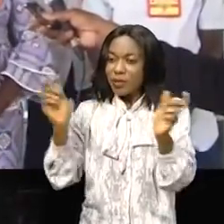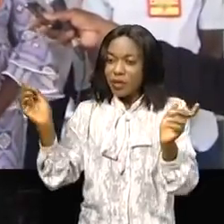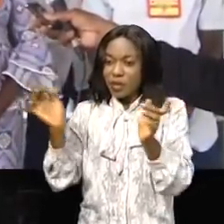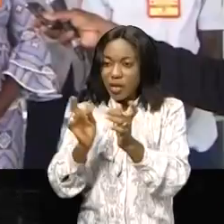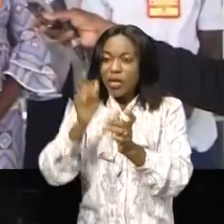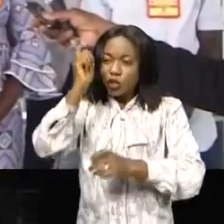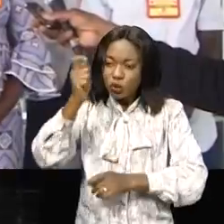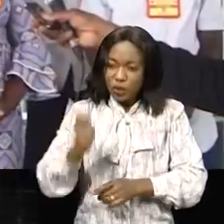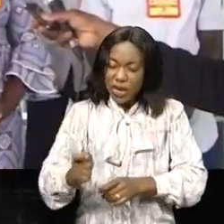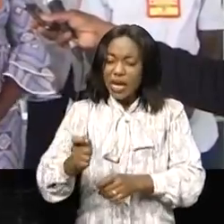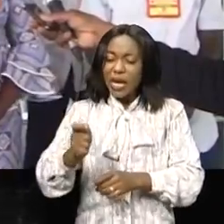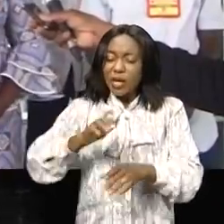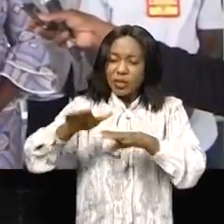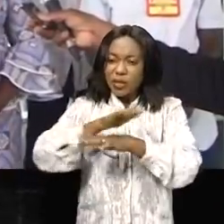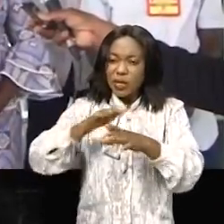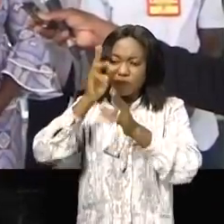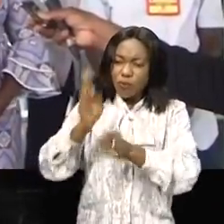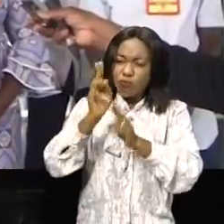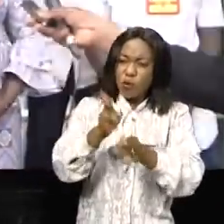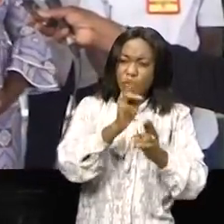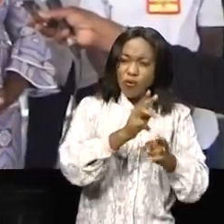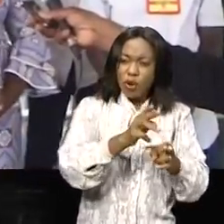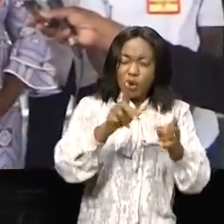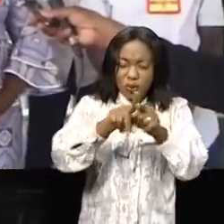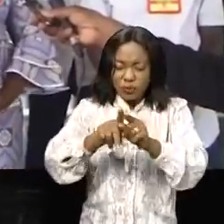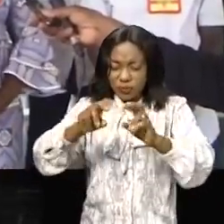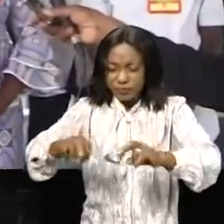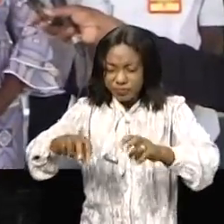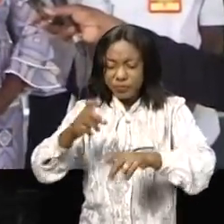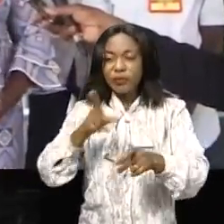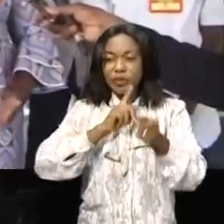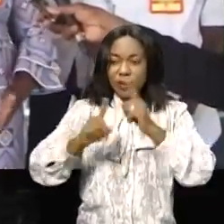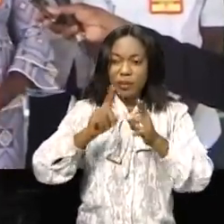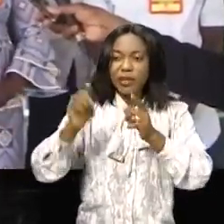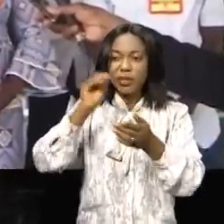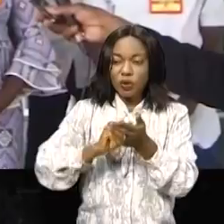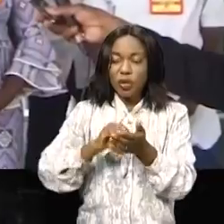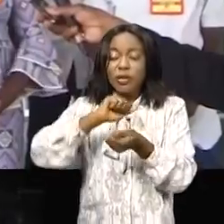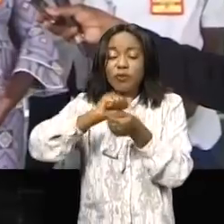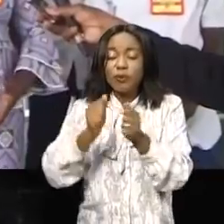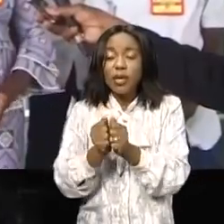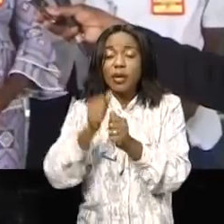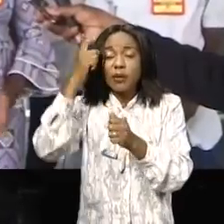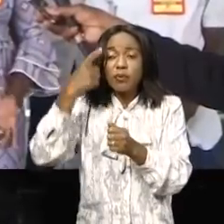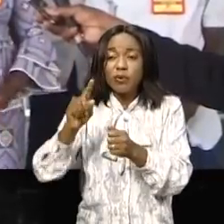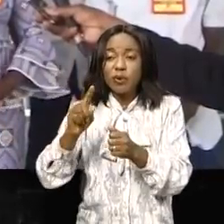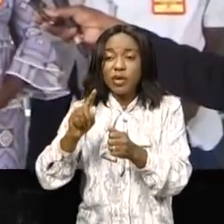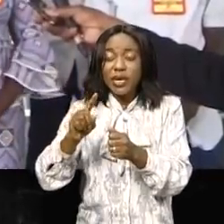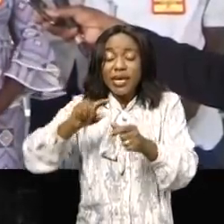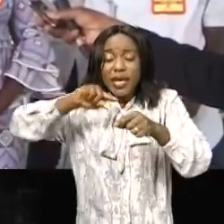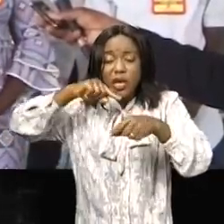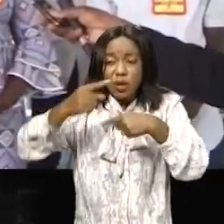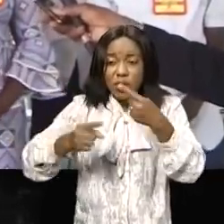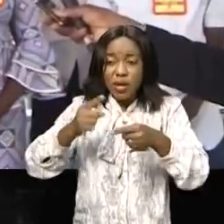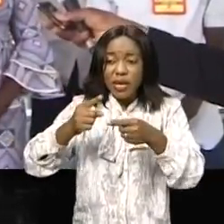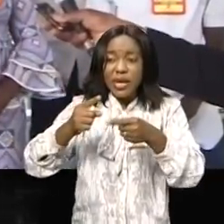militaires sur le terrain après des investigations que nous avons menées nous lui avons parlé des causes qui peuvent être à